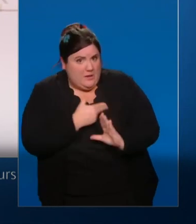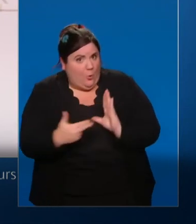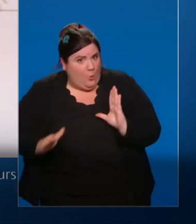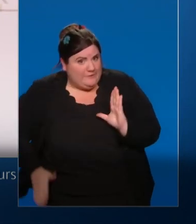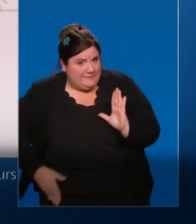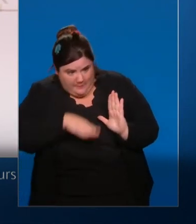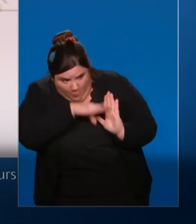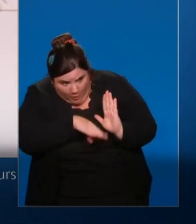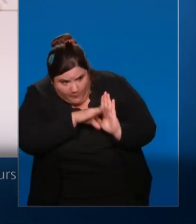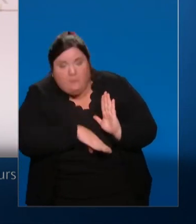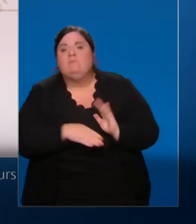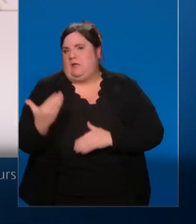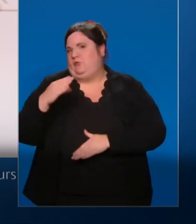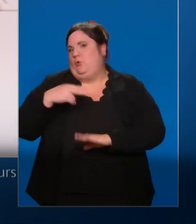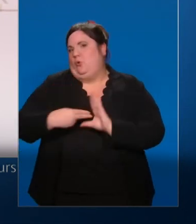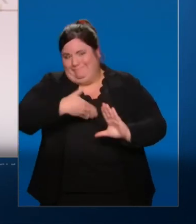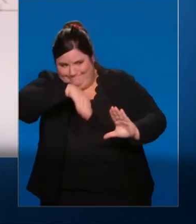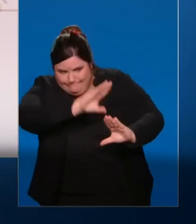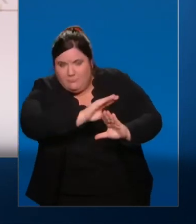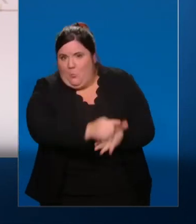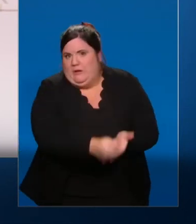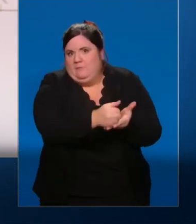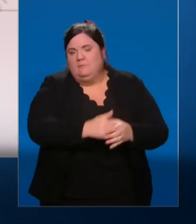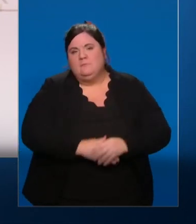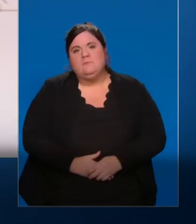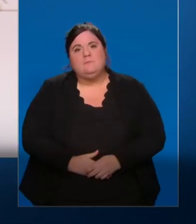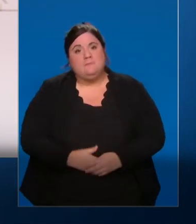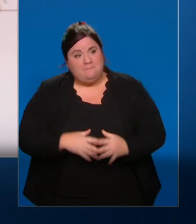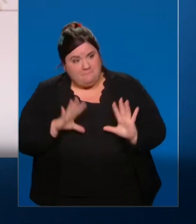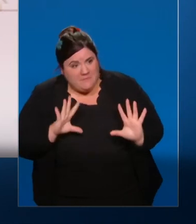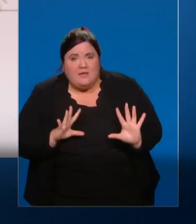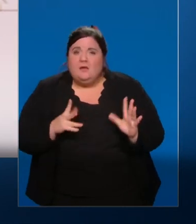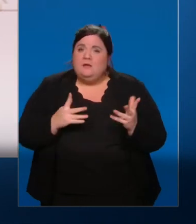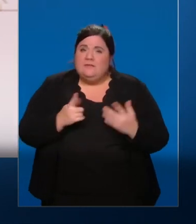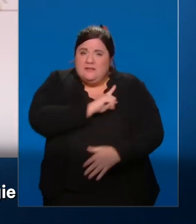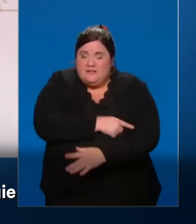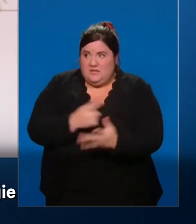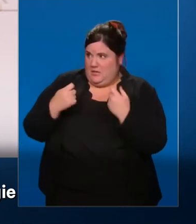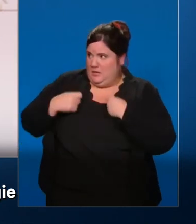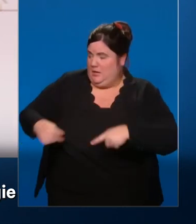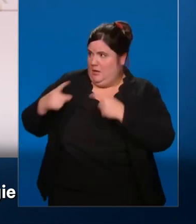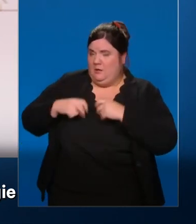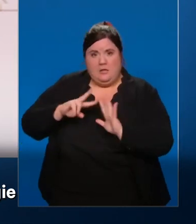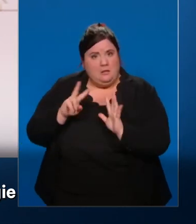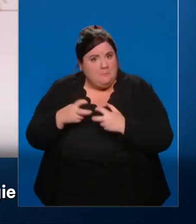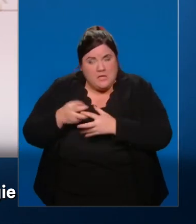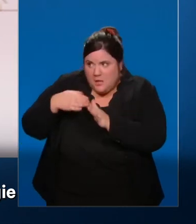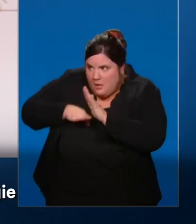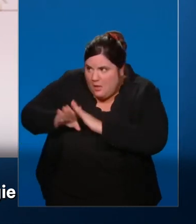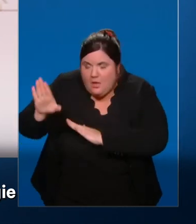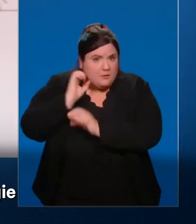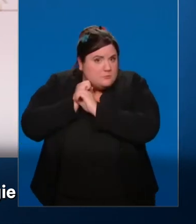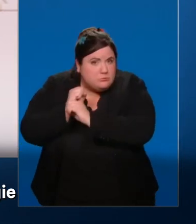Mais si nous voulons payer notre énergie à des tarifs raisonnables et ne pas dépendre de l'étranger, il nous faut tout à la fois